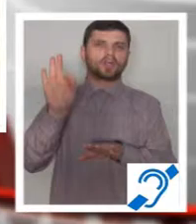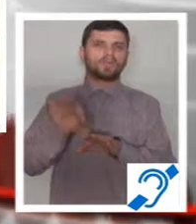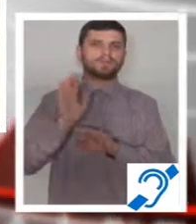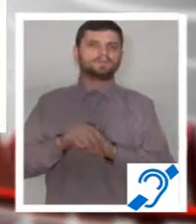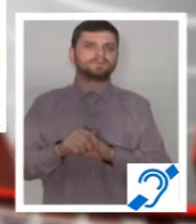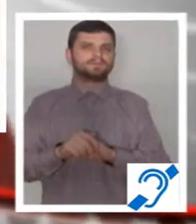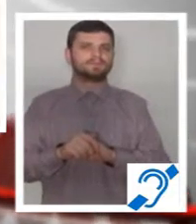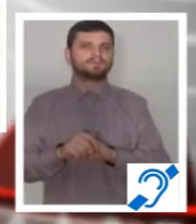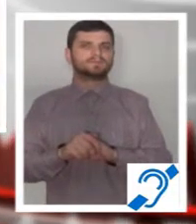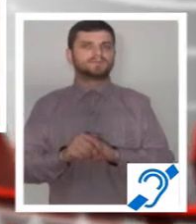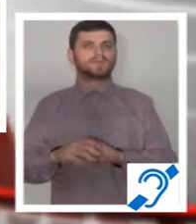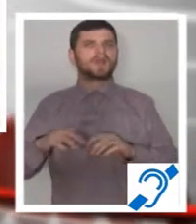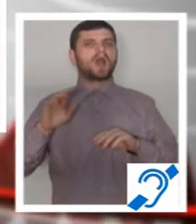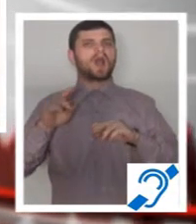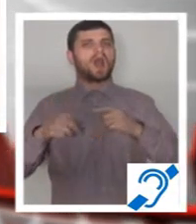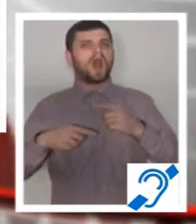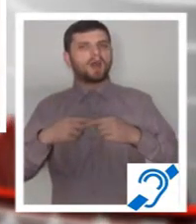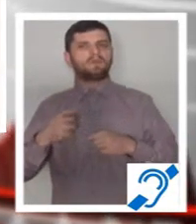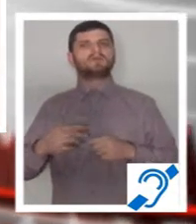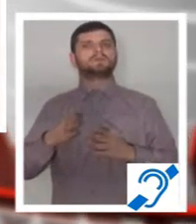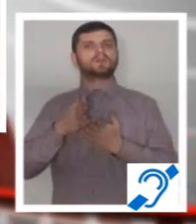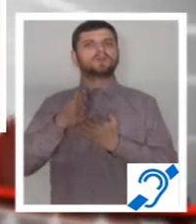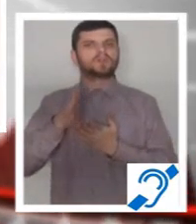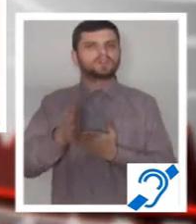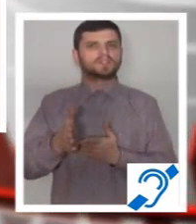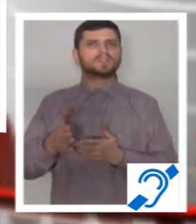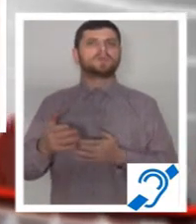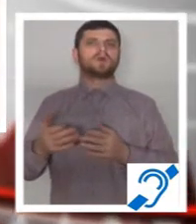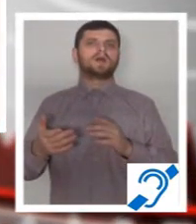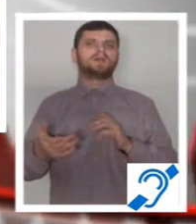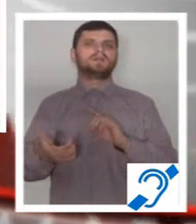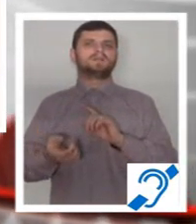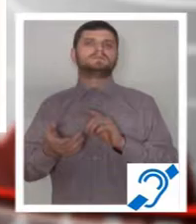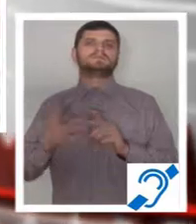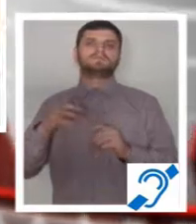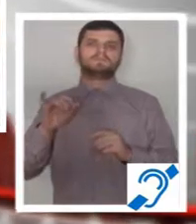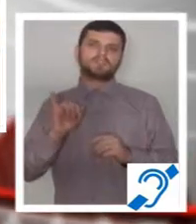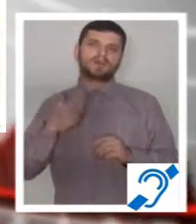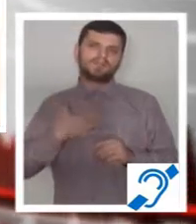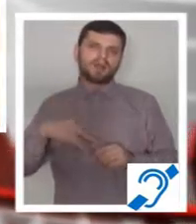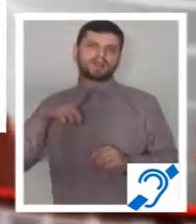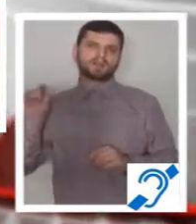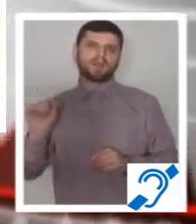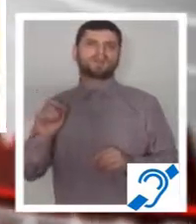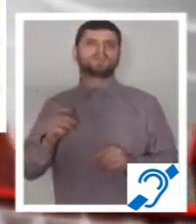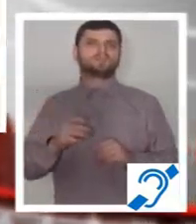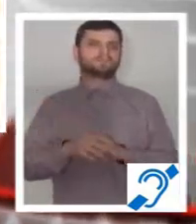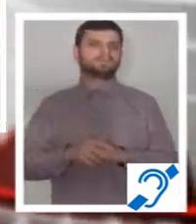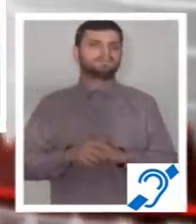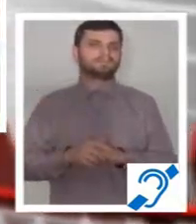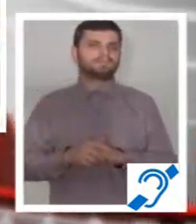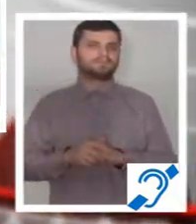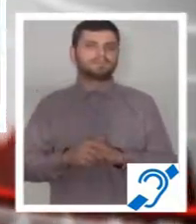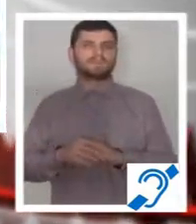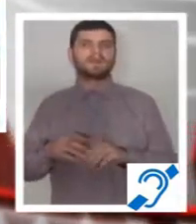iar apoi vom continua politica de planuri, de plecări voluntare. Schimbările se vor produce pe mai multe